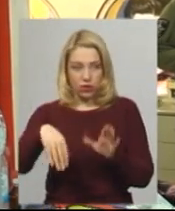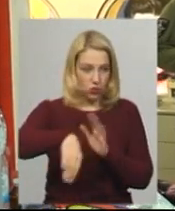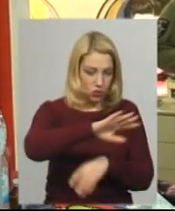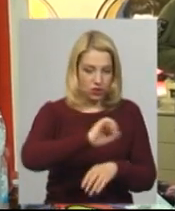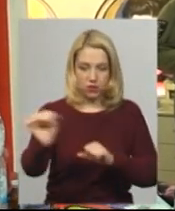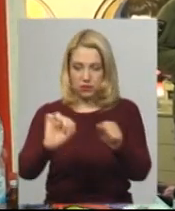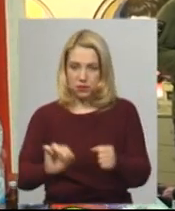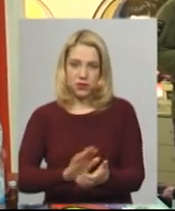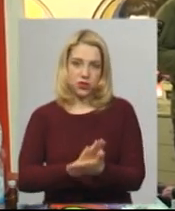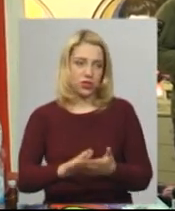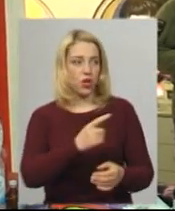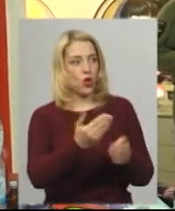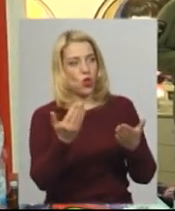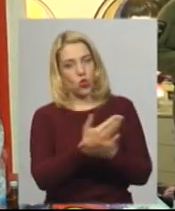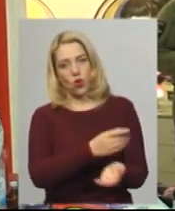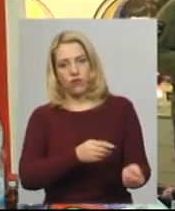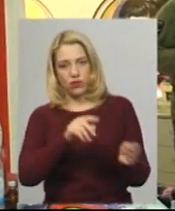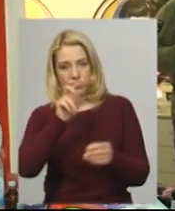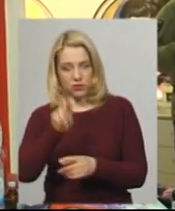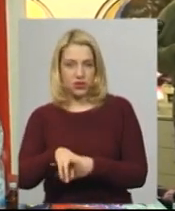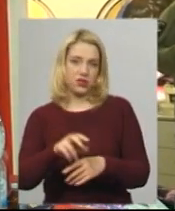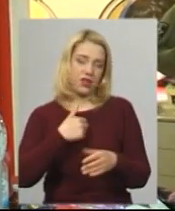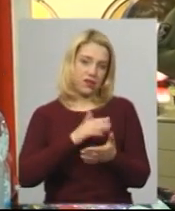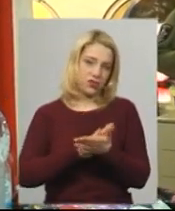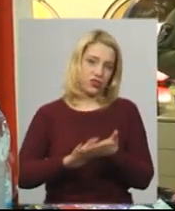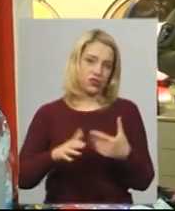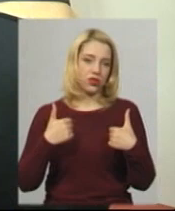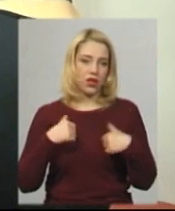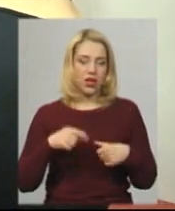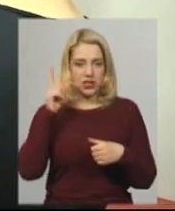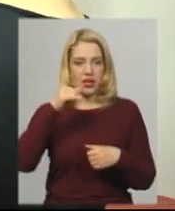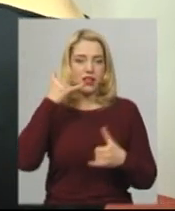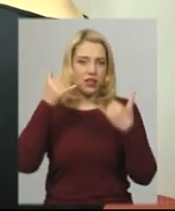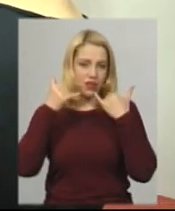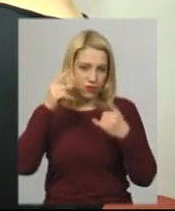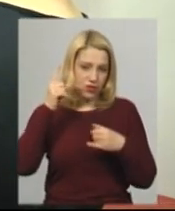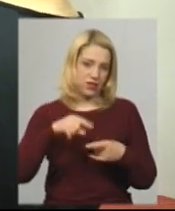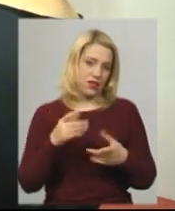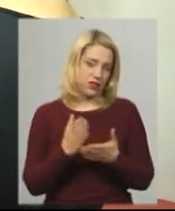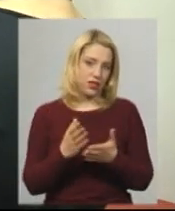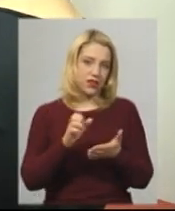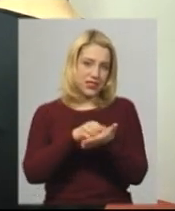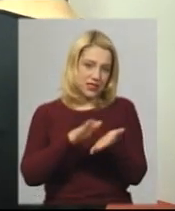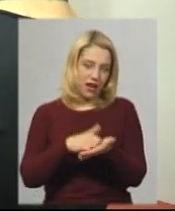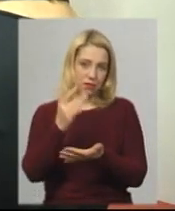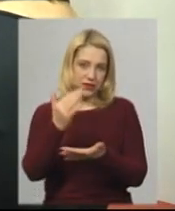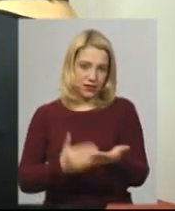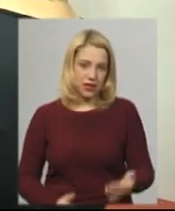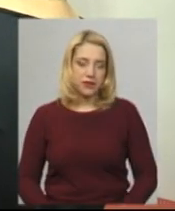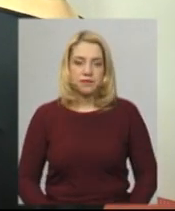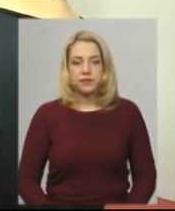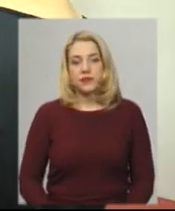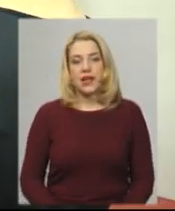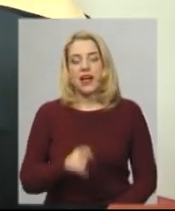знаєте, записуються наперед. Зараз всі мають телефони, всі знають, люблять своїх перукарів. Інспектори пояснюють правила послаблення карантину для